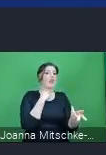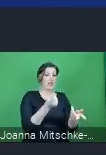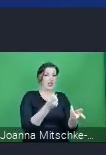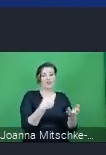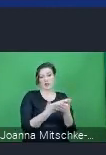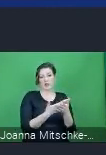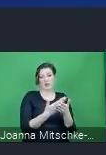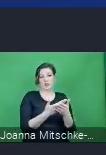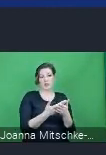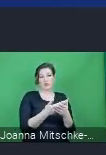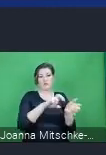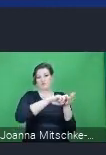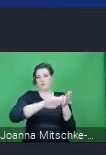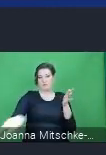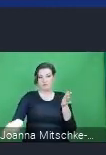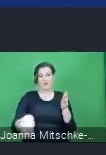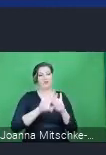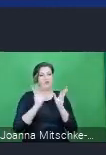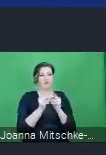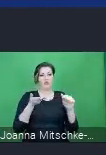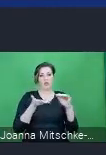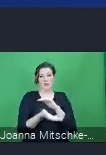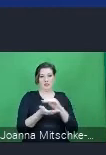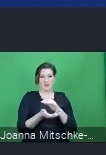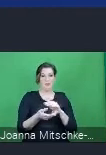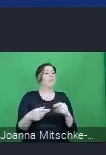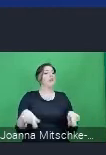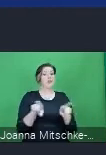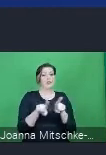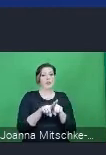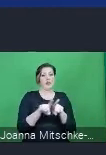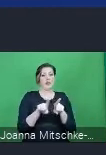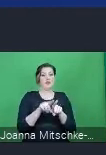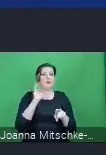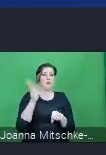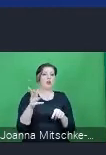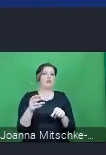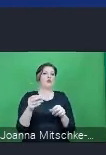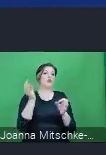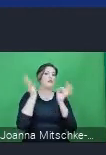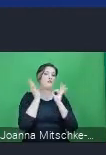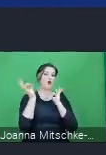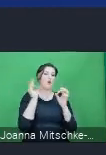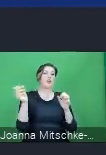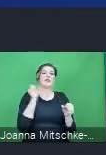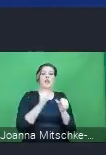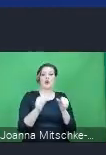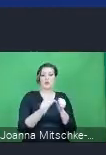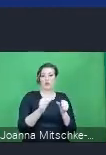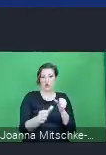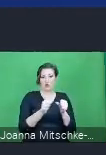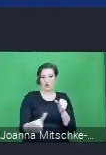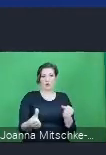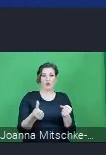które mamy. To będą także dane wynikające z kontroli, czyli na przykład podczas kontroli wykonywanej z artykułu 62